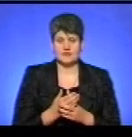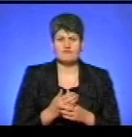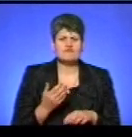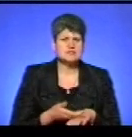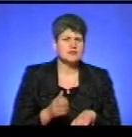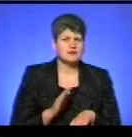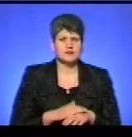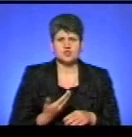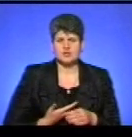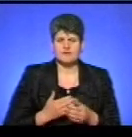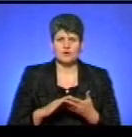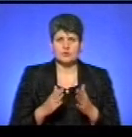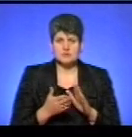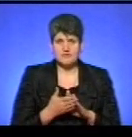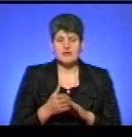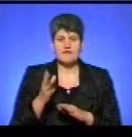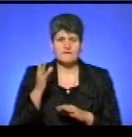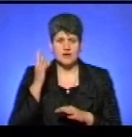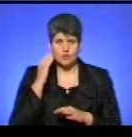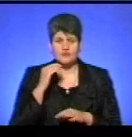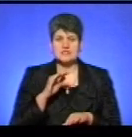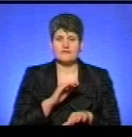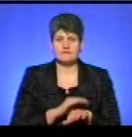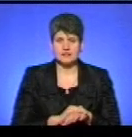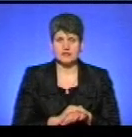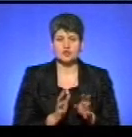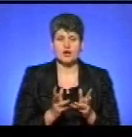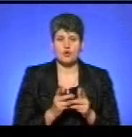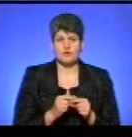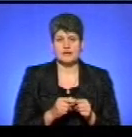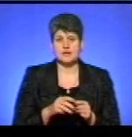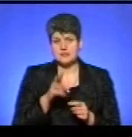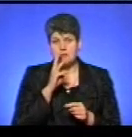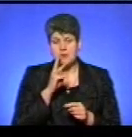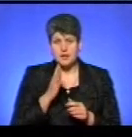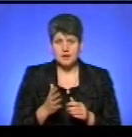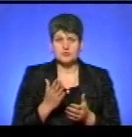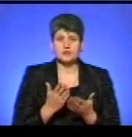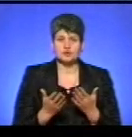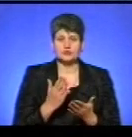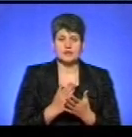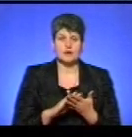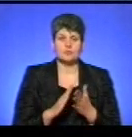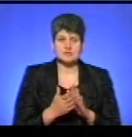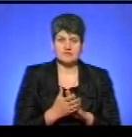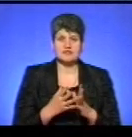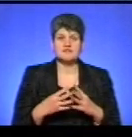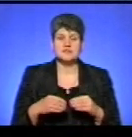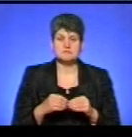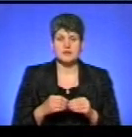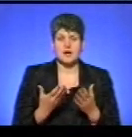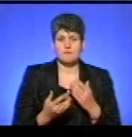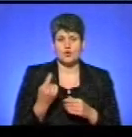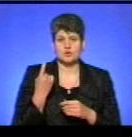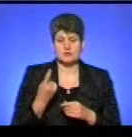складних життєвих обставинах, враховується або фактично нарахована заробітна плата, якщо є певні обставини складні в сім'ї, або один